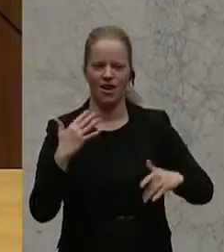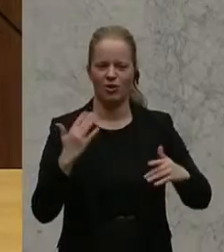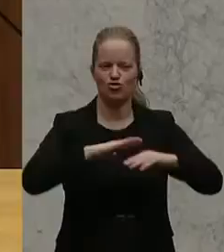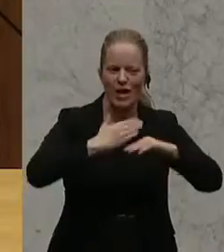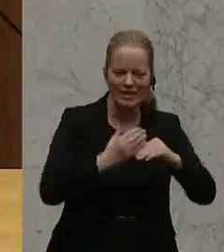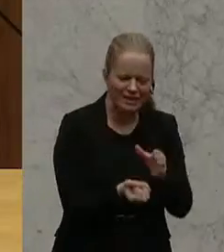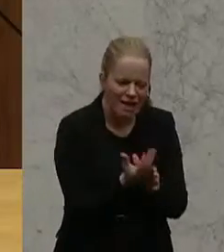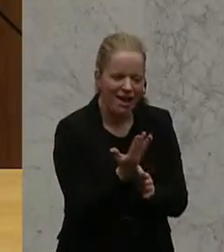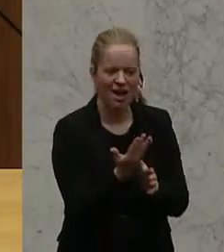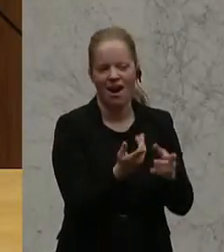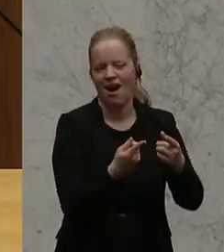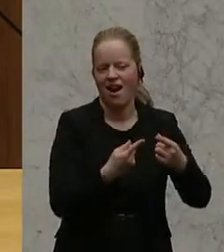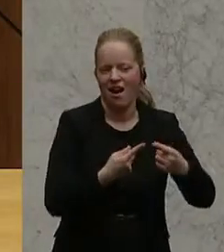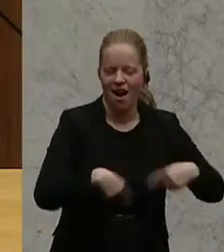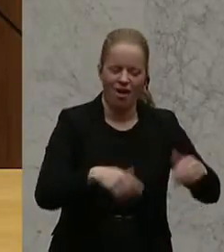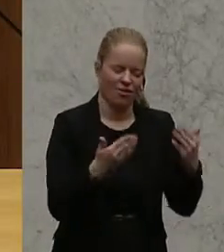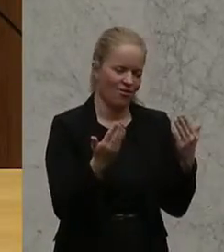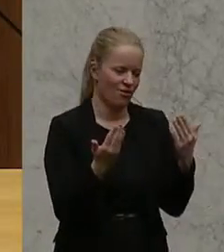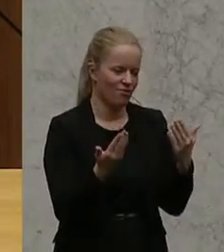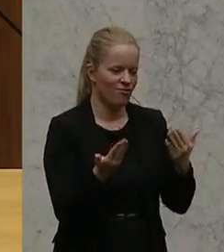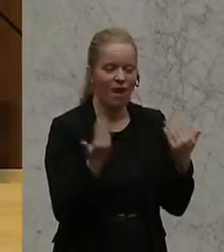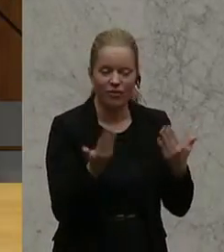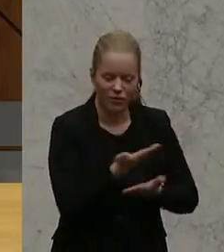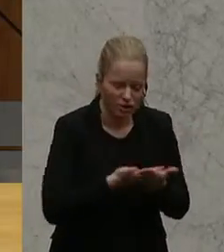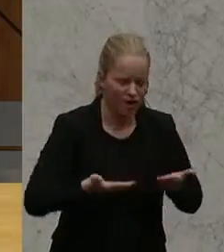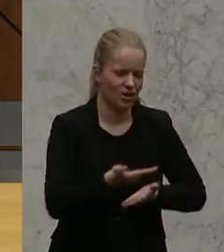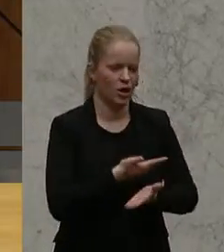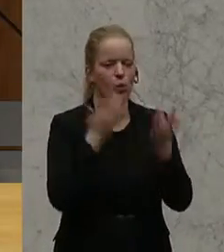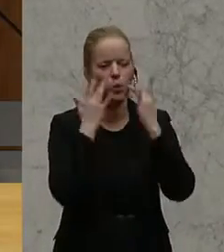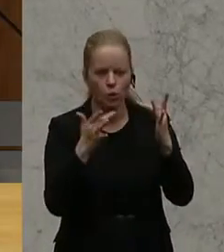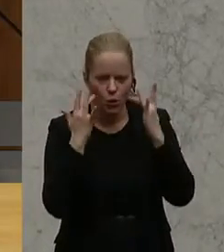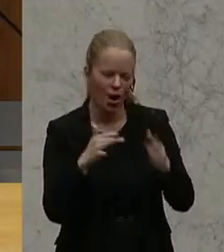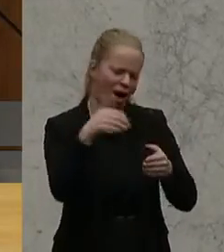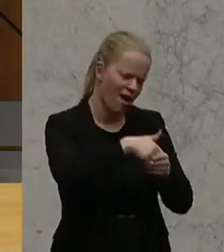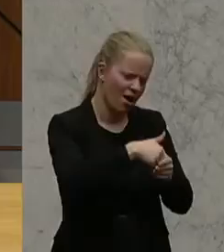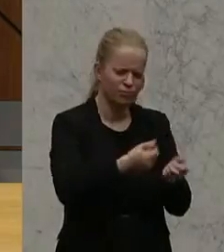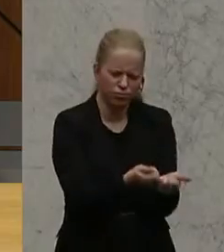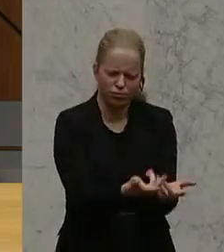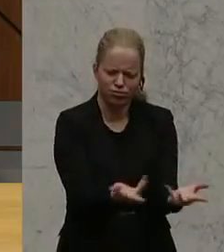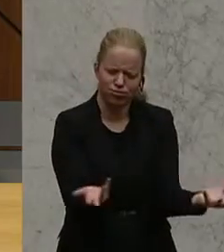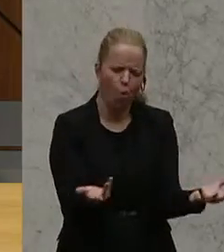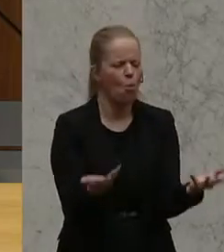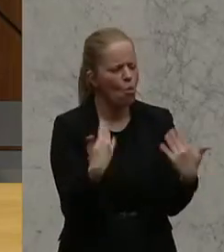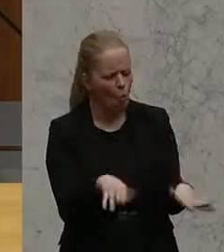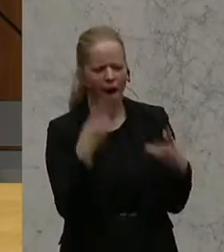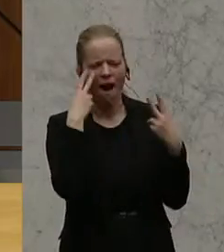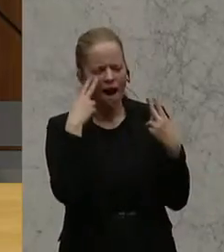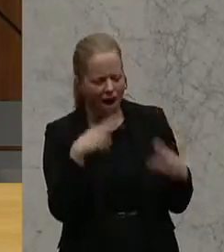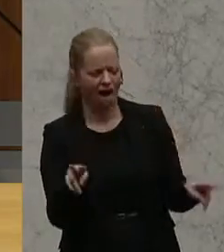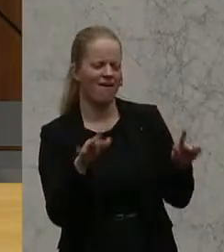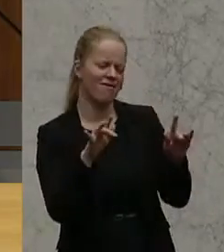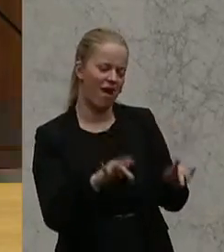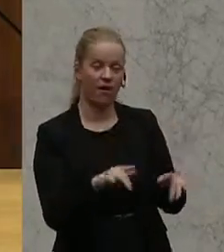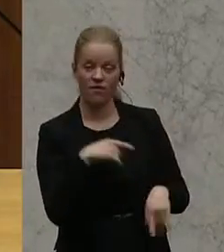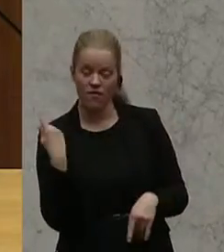landwirtschaftlichen Schätzen und kulturellen Schätzen. Es ist in erster Linie auch reich an einer Kultur, die wir entweder